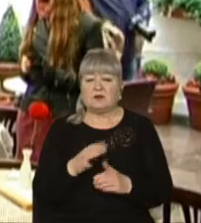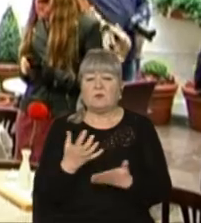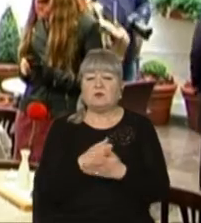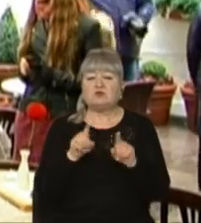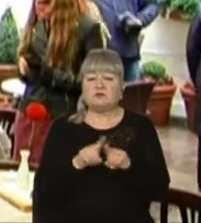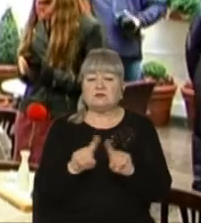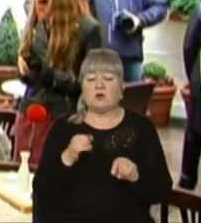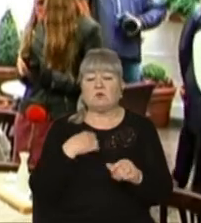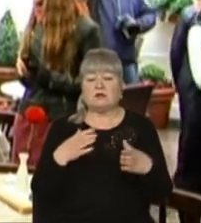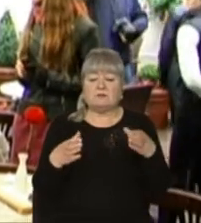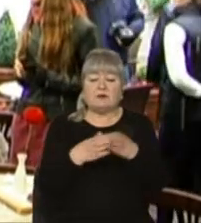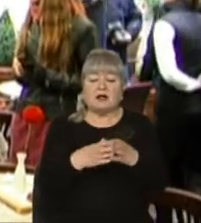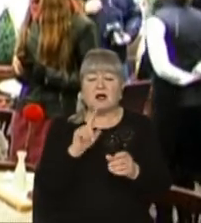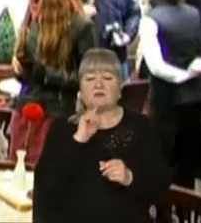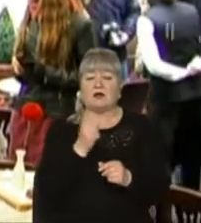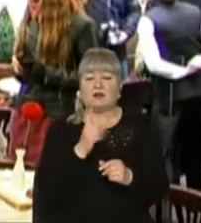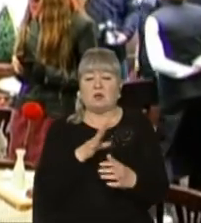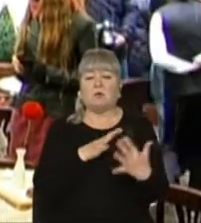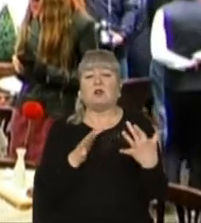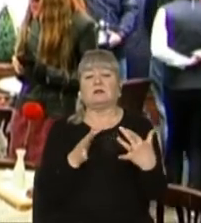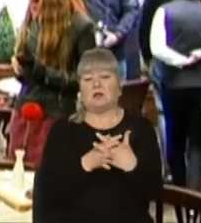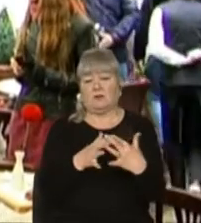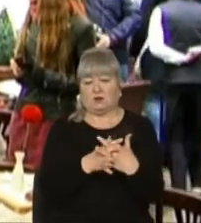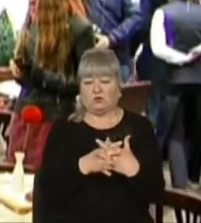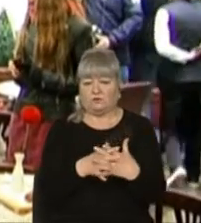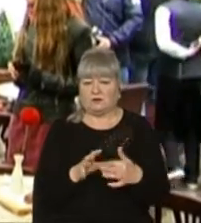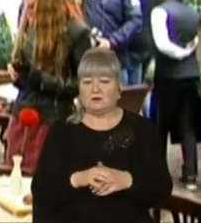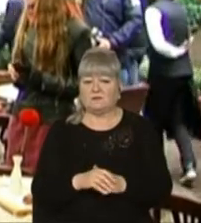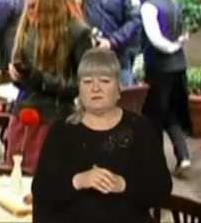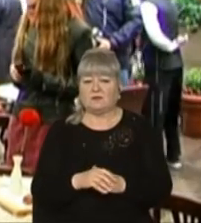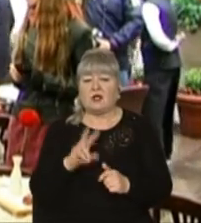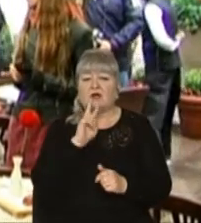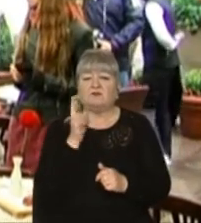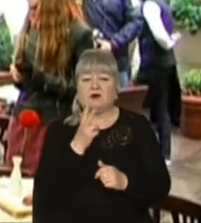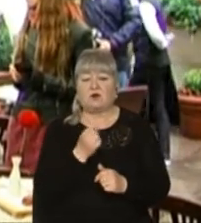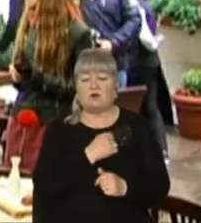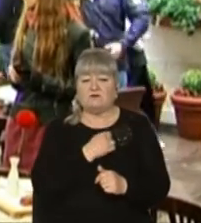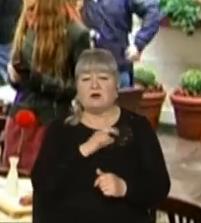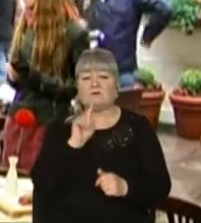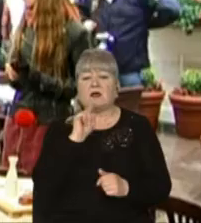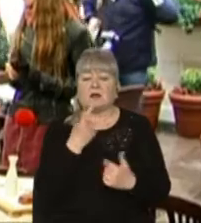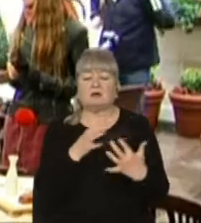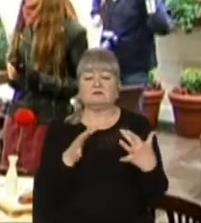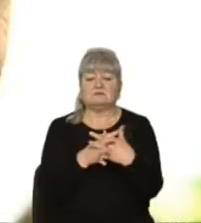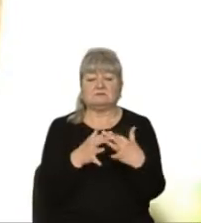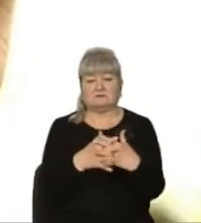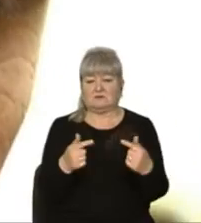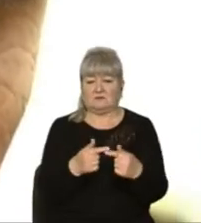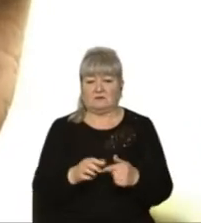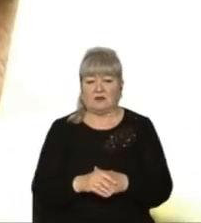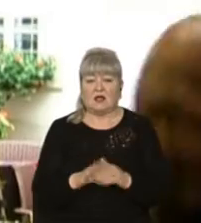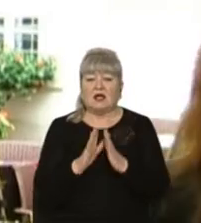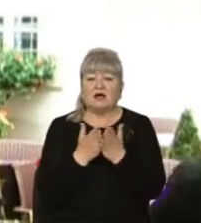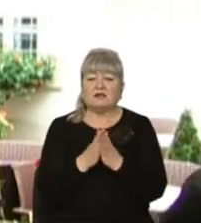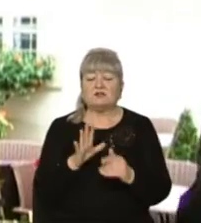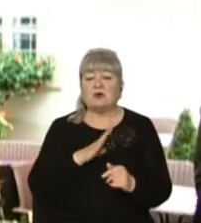так, що у нас бригада рівно рік знаходилася на передовій. Тобто два роки в армії і рік на передовій безпосередньо. Книжка була